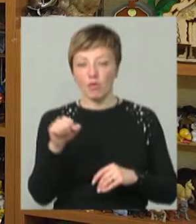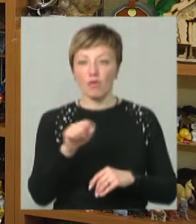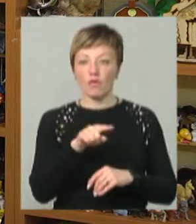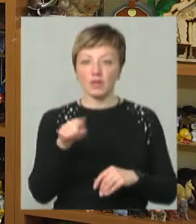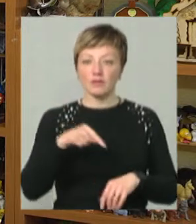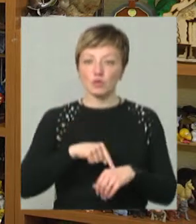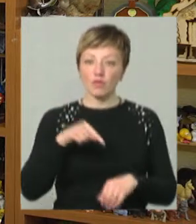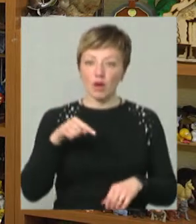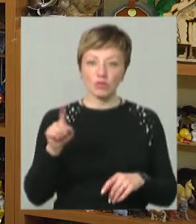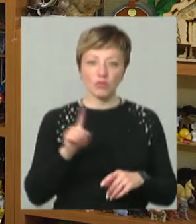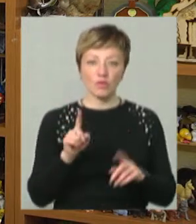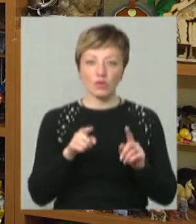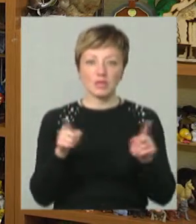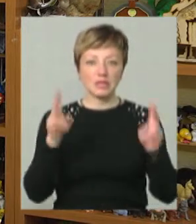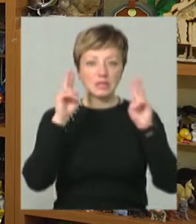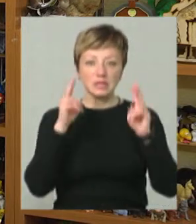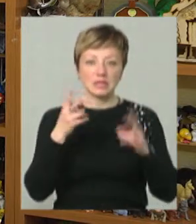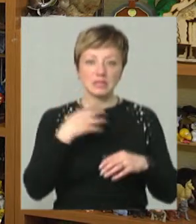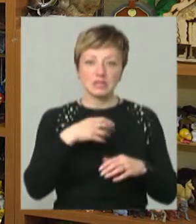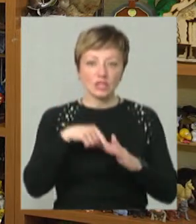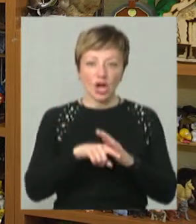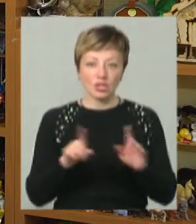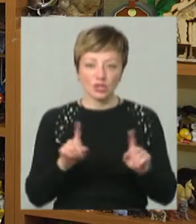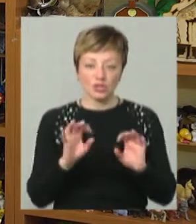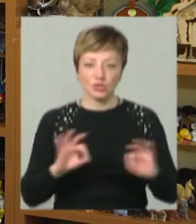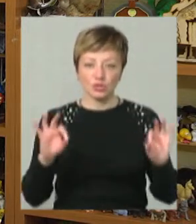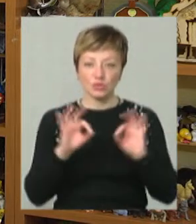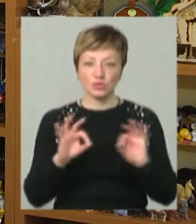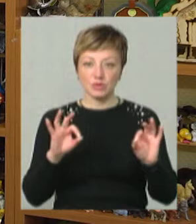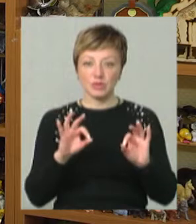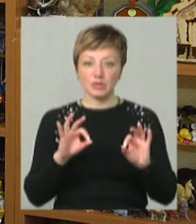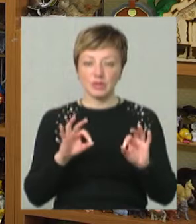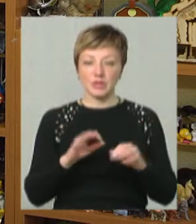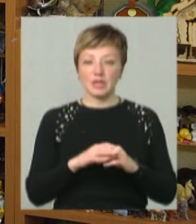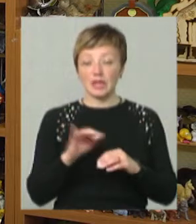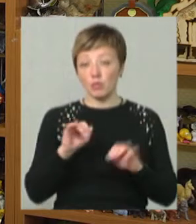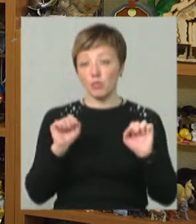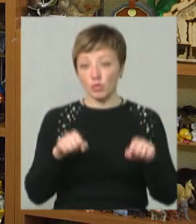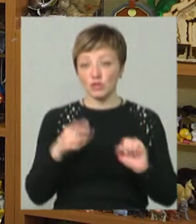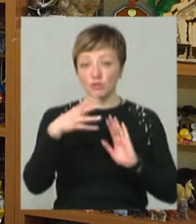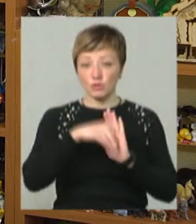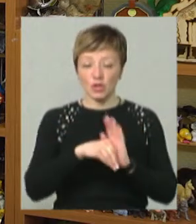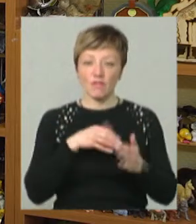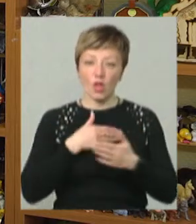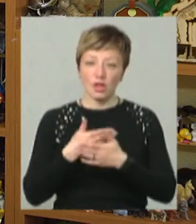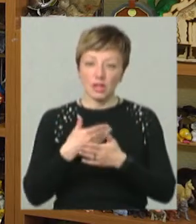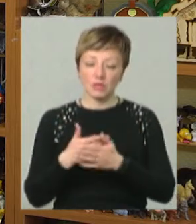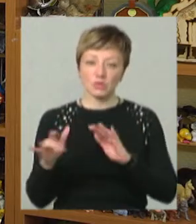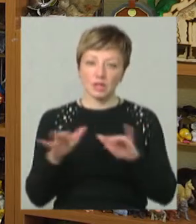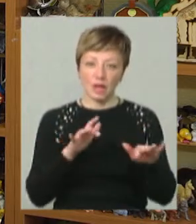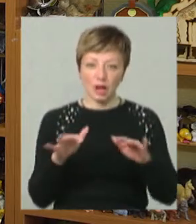відчувають те, що вони не значать нічого, вони знецінюють те. І можна їх включати до волонтерської